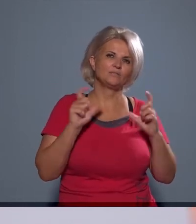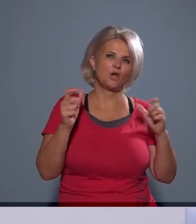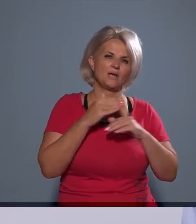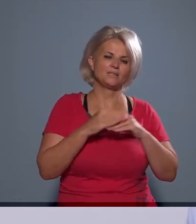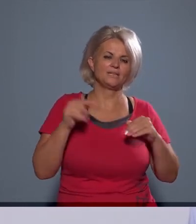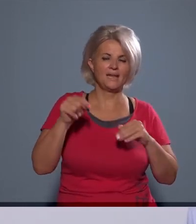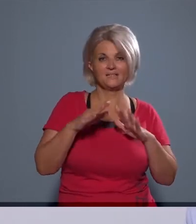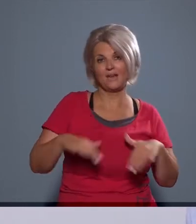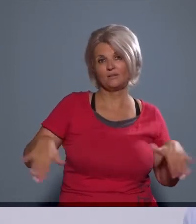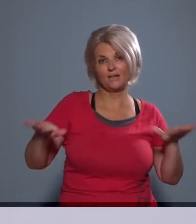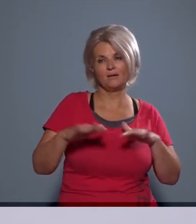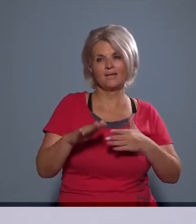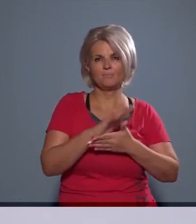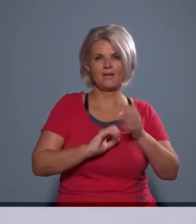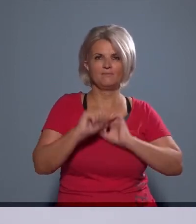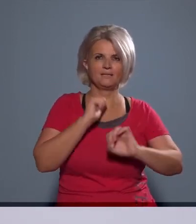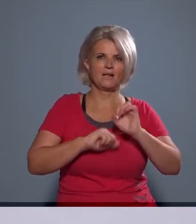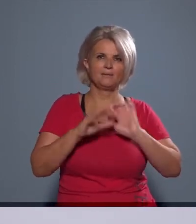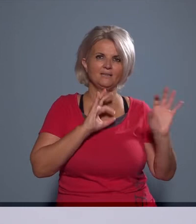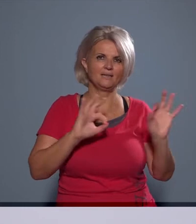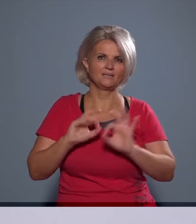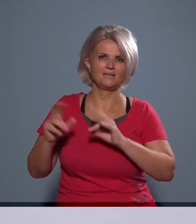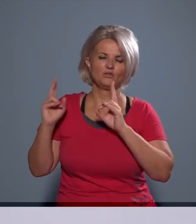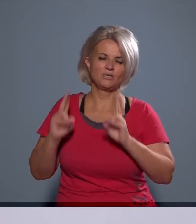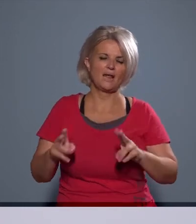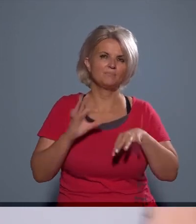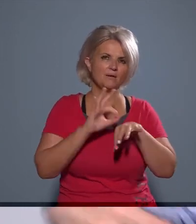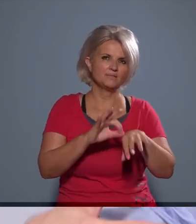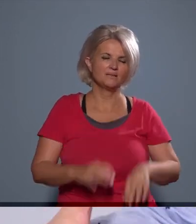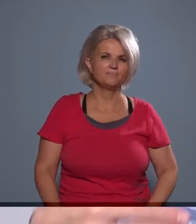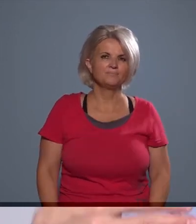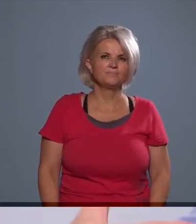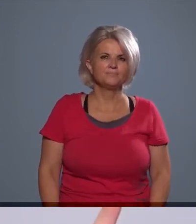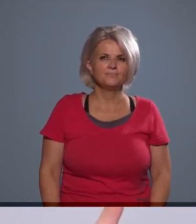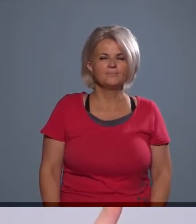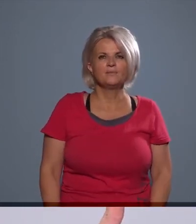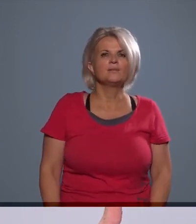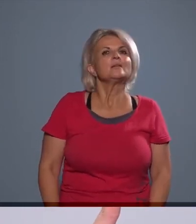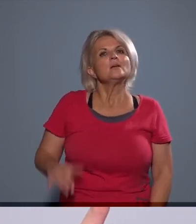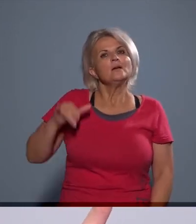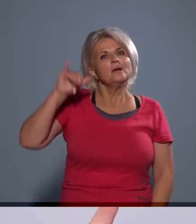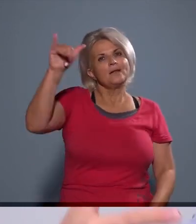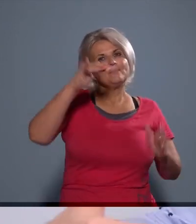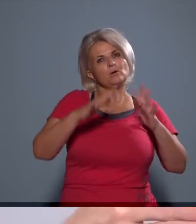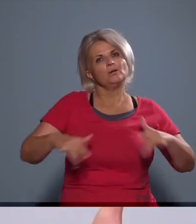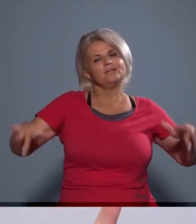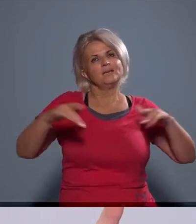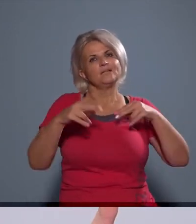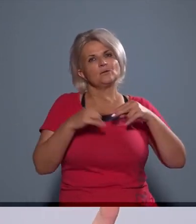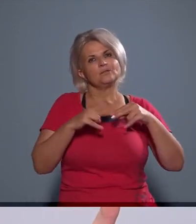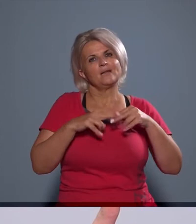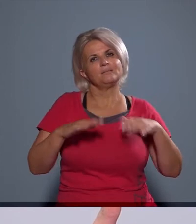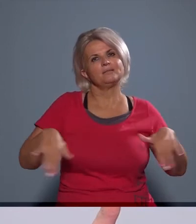azokon a területeken milyen védelmi intézkedéseket kell bevezetni. Ugye a repülőtérhez legközelebb területek, amelyek a